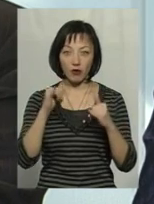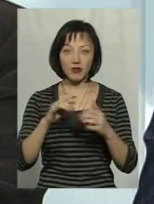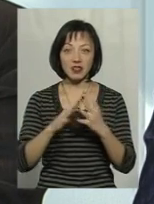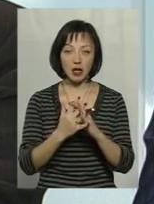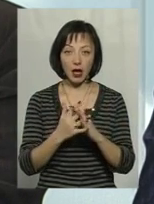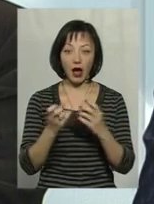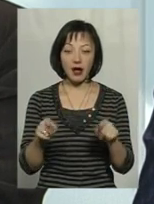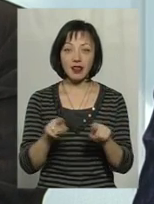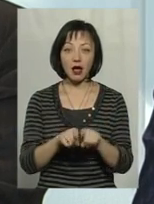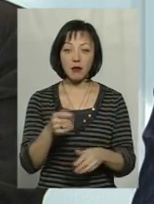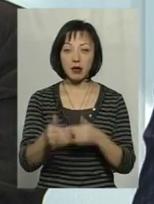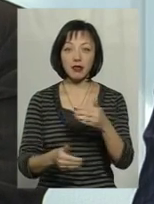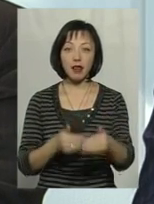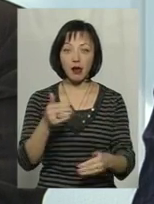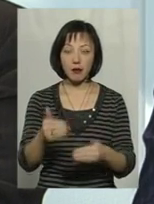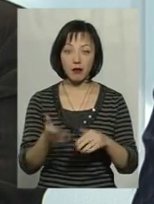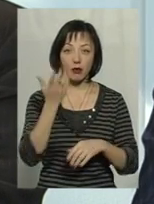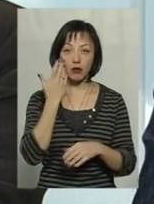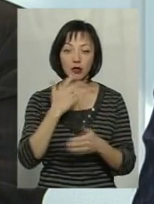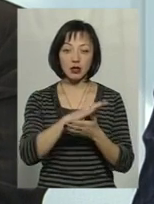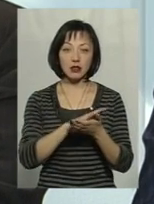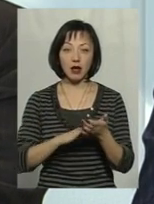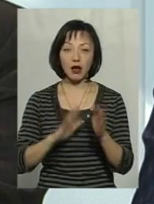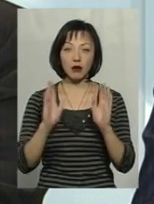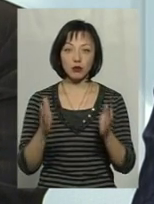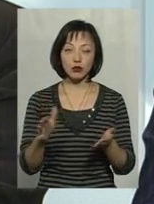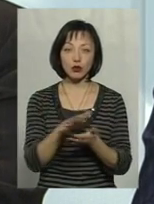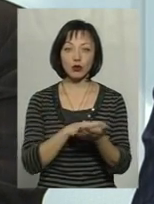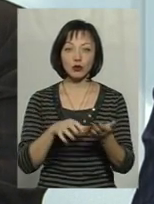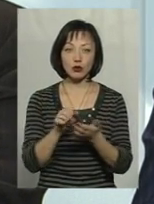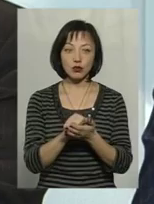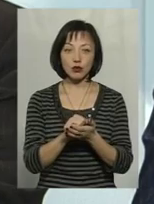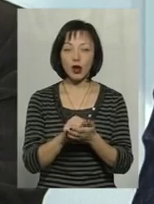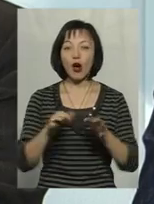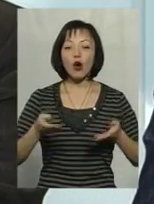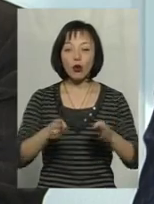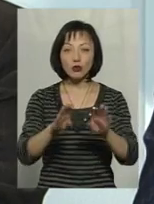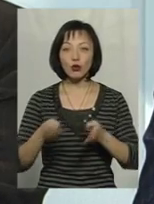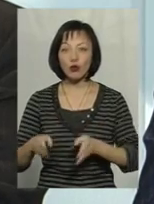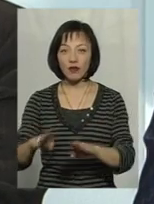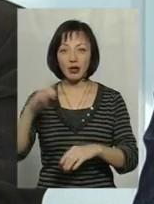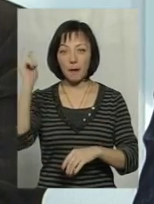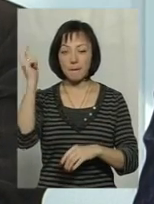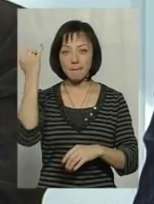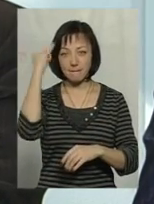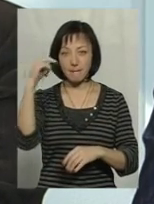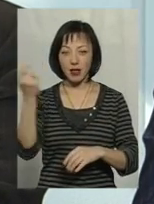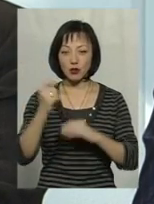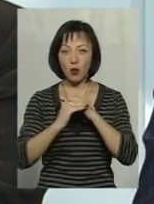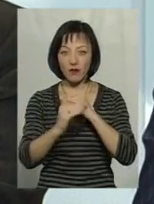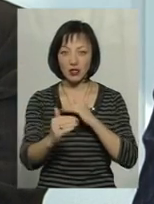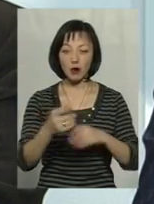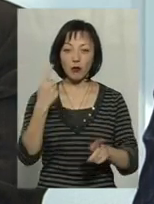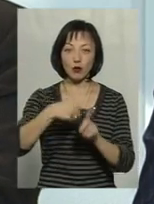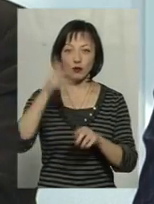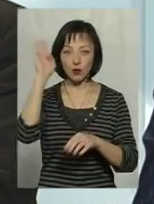селі. А такими темпами, коли будуть далі розорвати пасовища, плюс води зараз немає, і